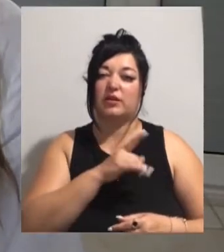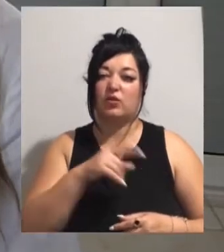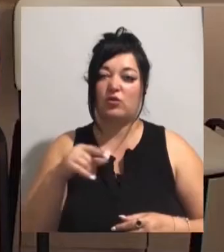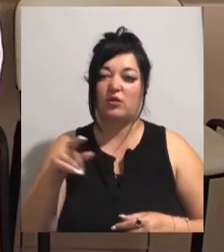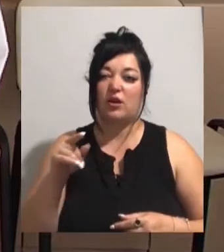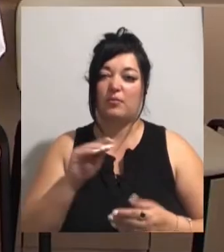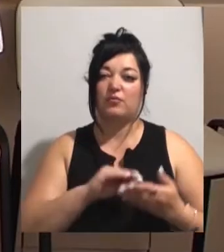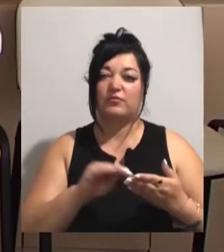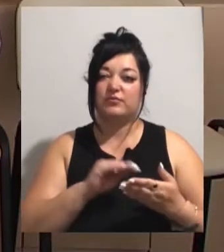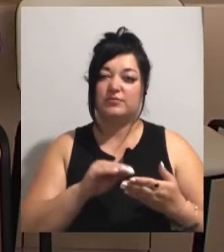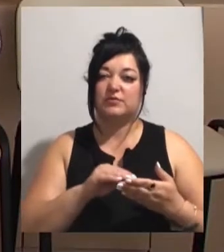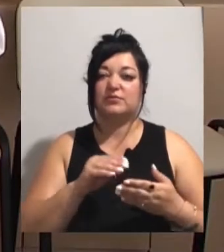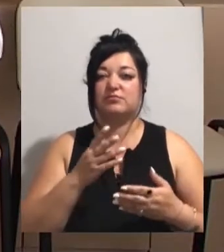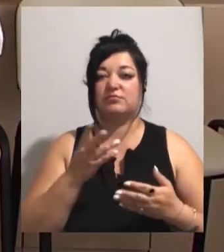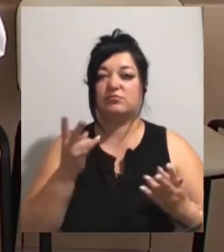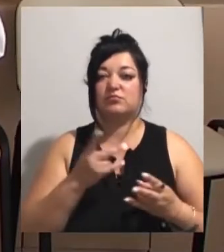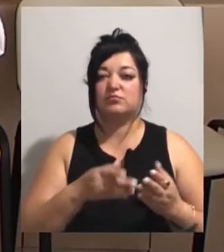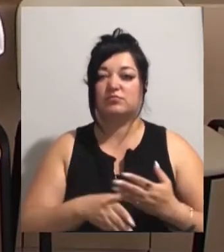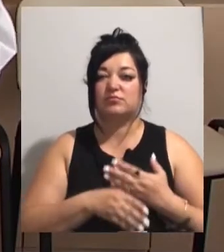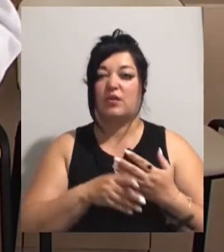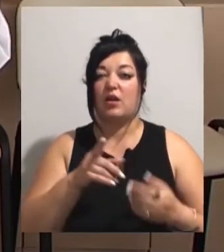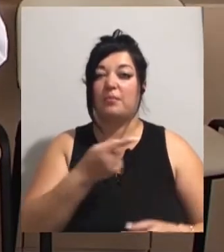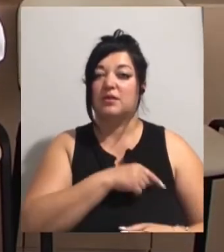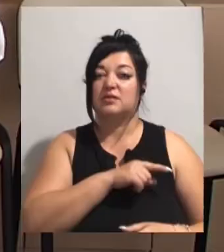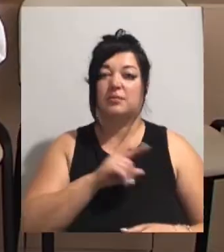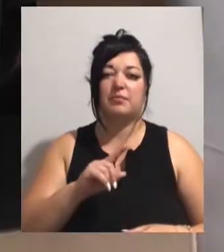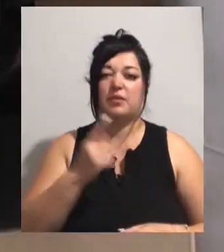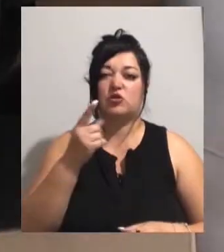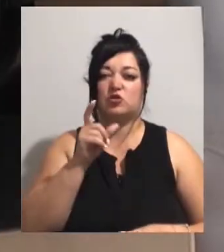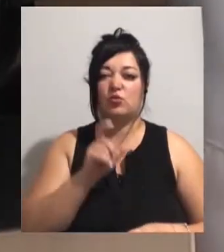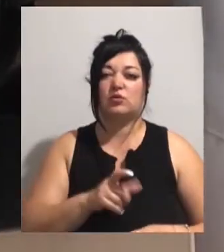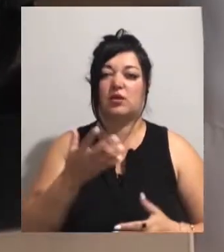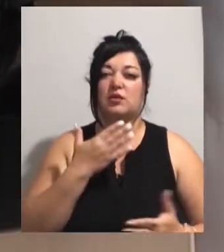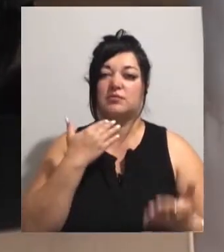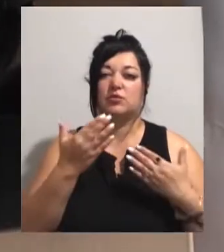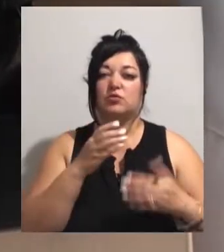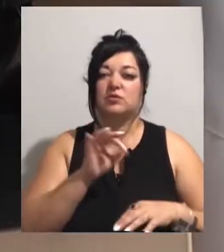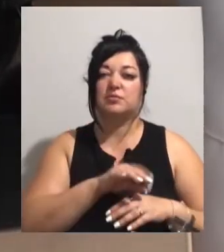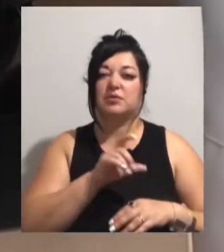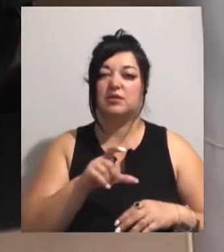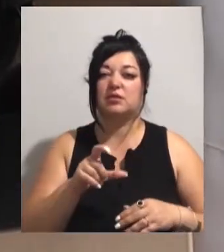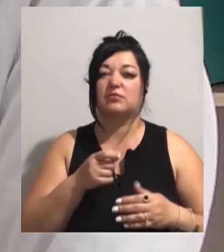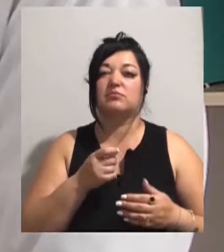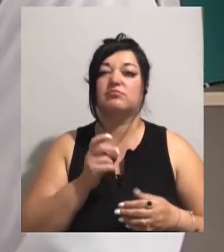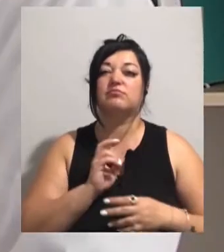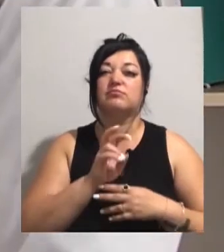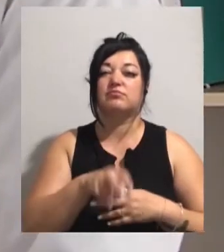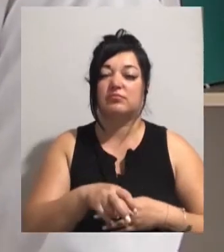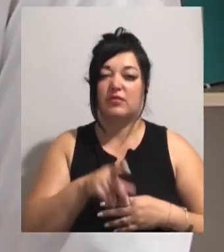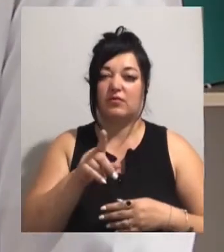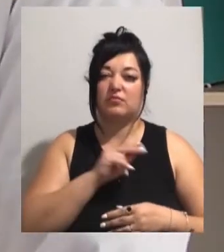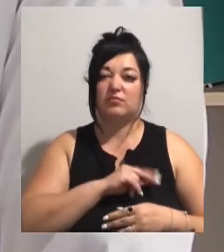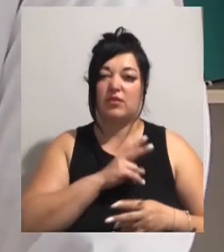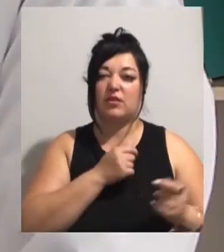паліативної допомоги. Медсестра – перша людина, яка спілкується з пацієнтом та його родичами після виклику. Лідія Баженаль працює на виїздах. Каже,